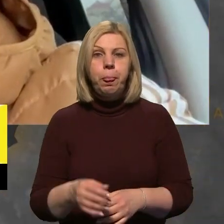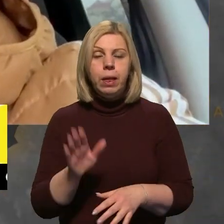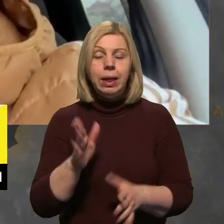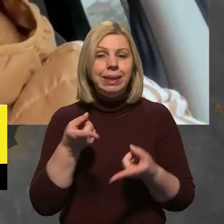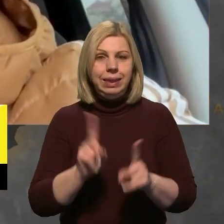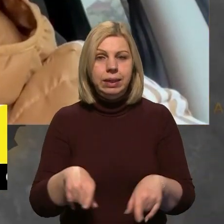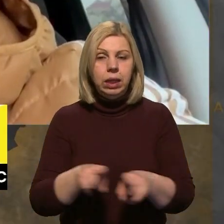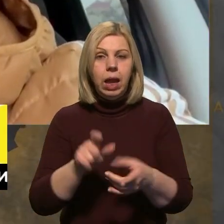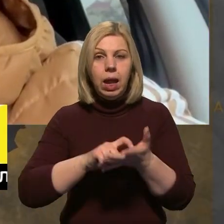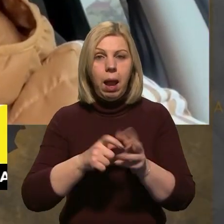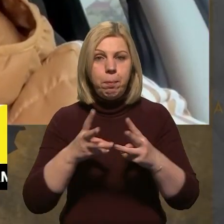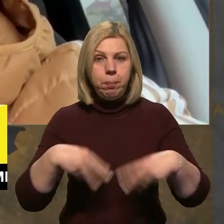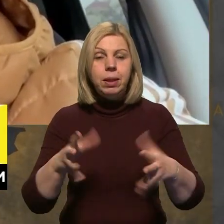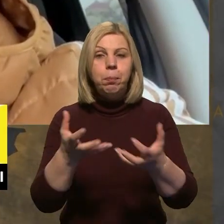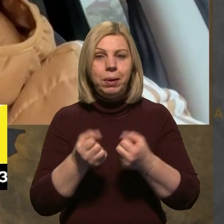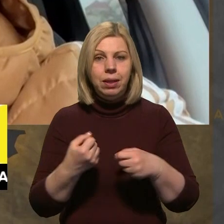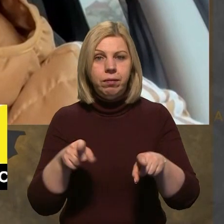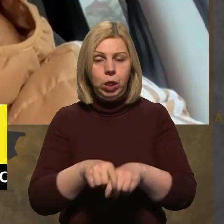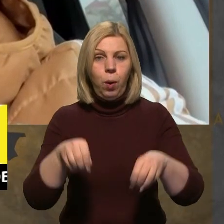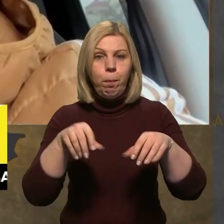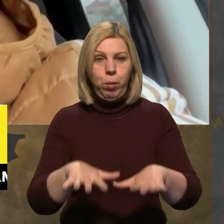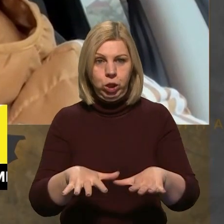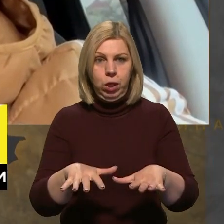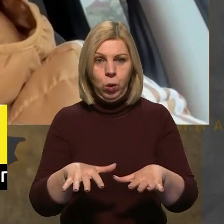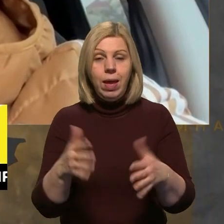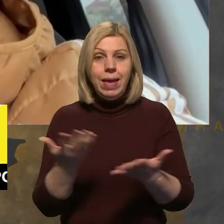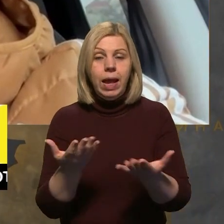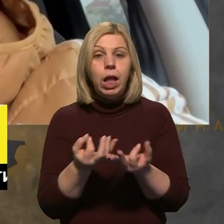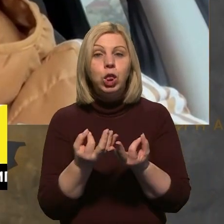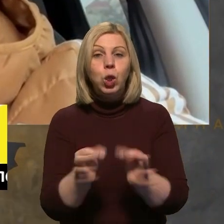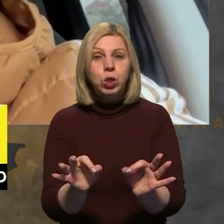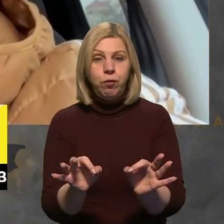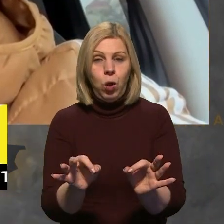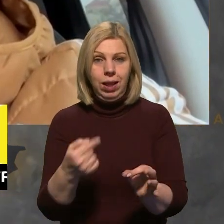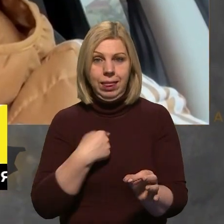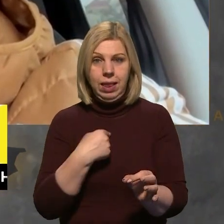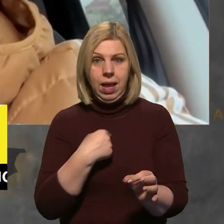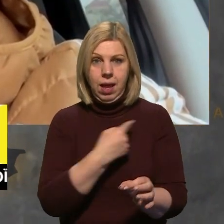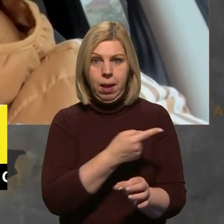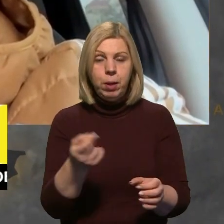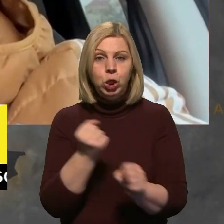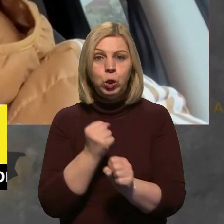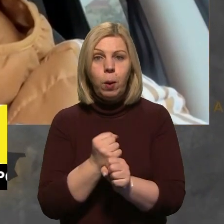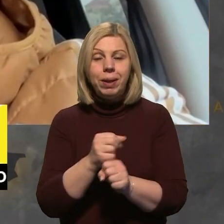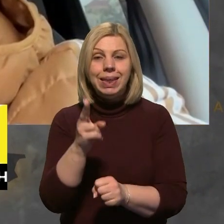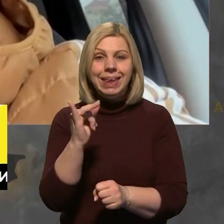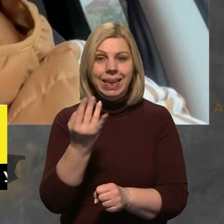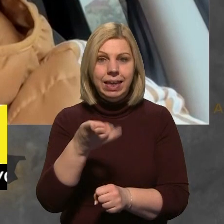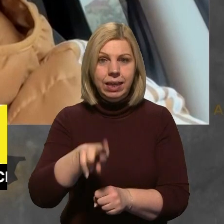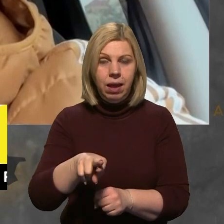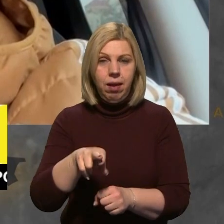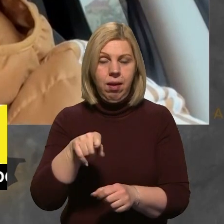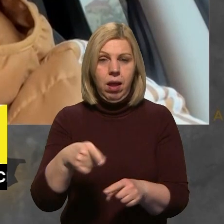Дійсно, Кабмін прийняв відповідну постанову, яка дозволила нам зробити дію open-source